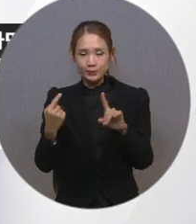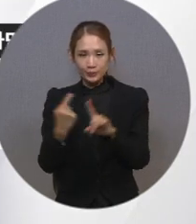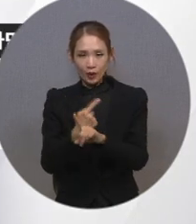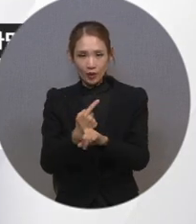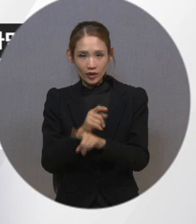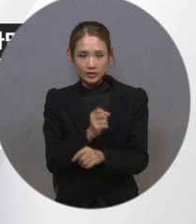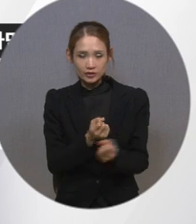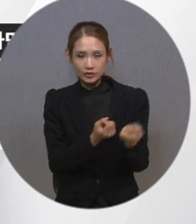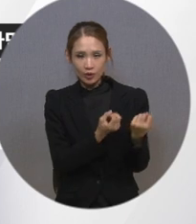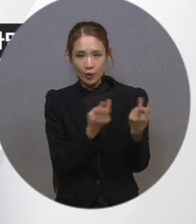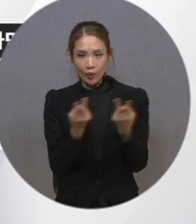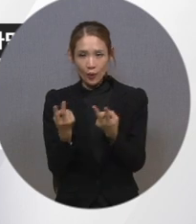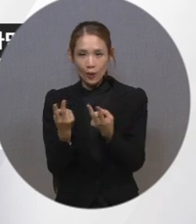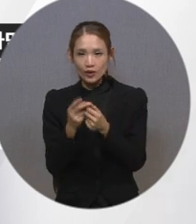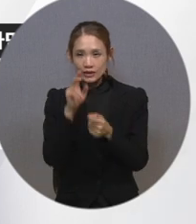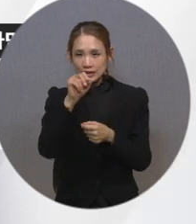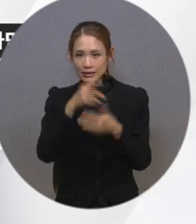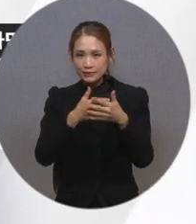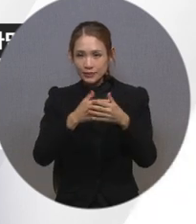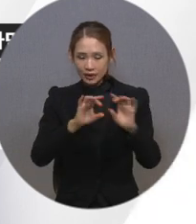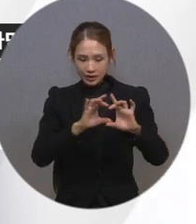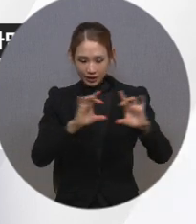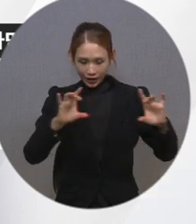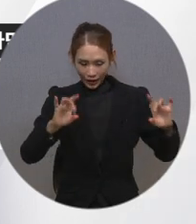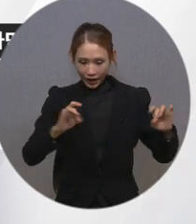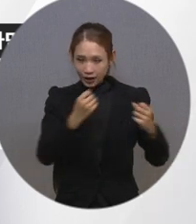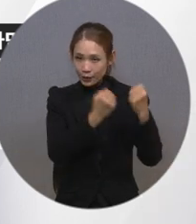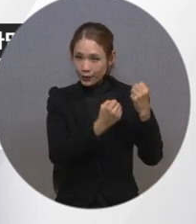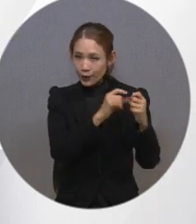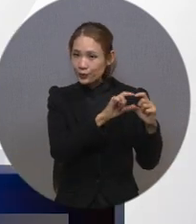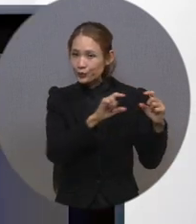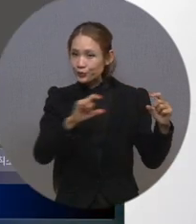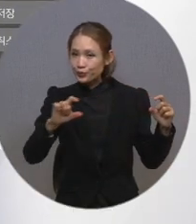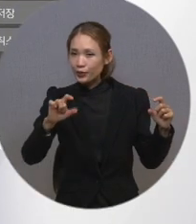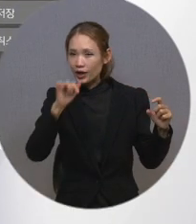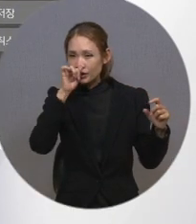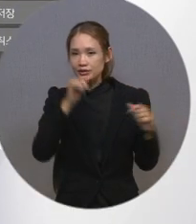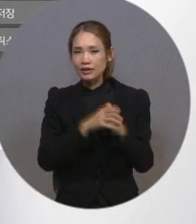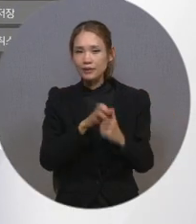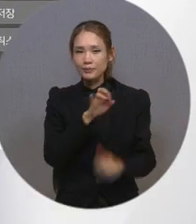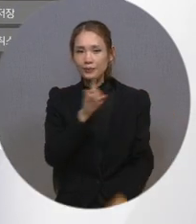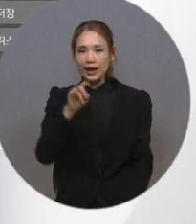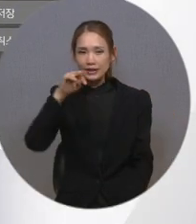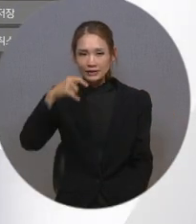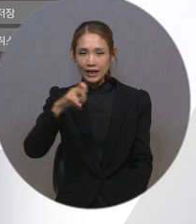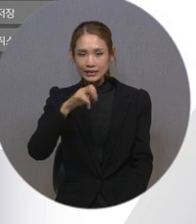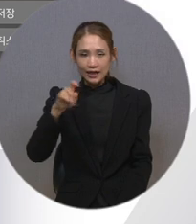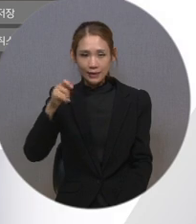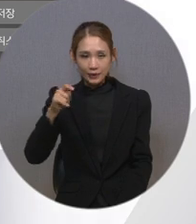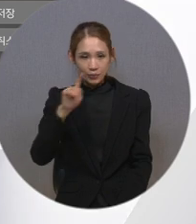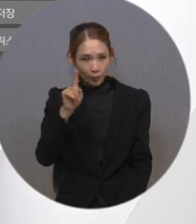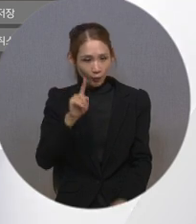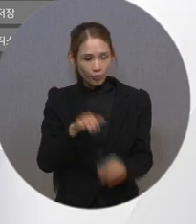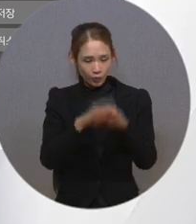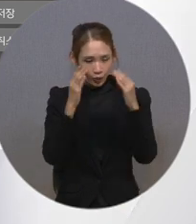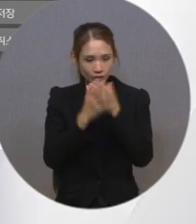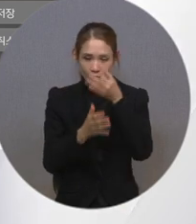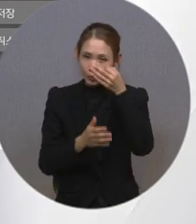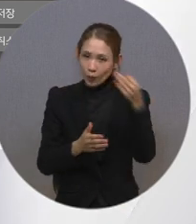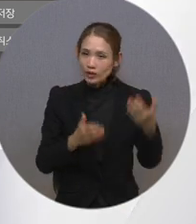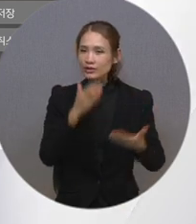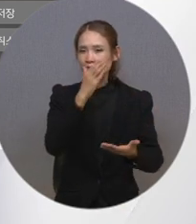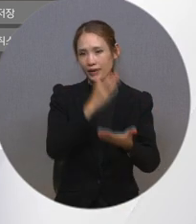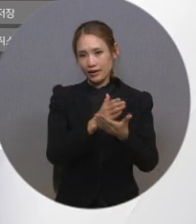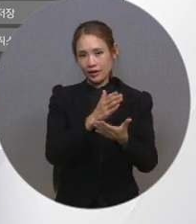화면에 해설 자막으로 나타나게 하는 기술을 의미합니다. 폐쇄 자막이란 모두에게 보이는 일반 방송 자막과는